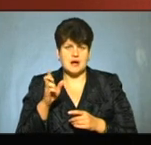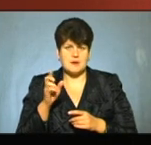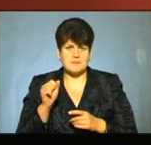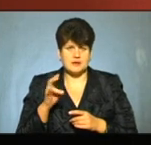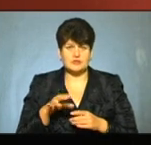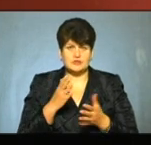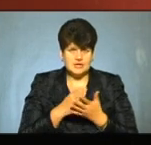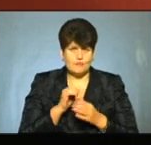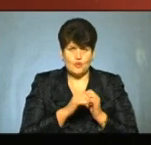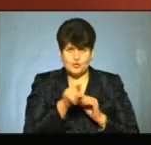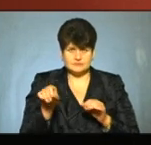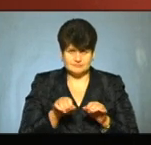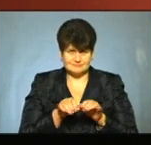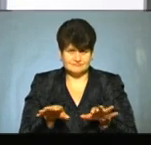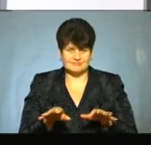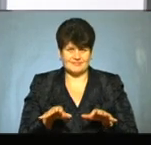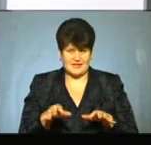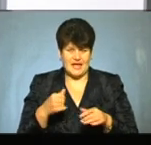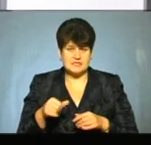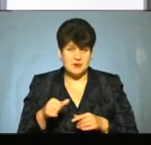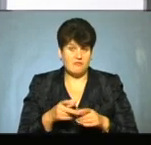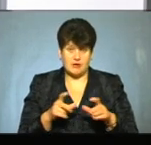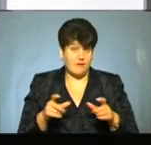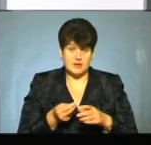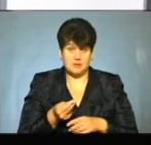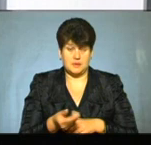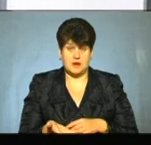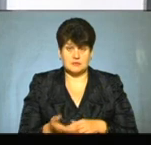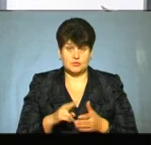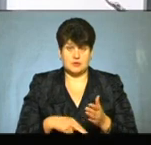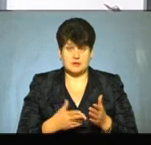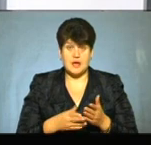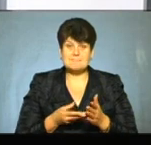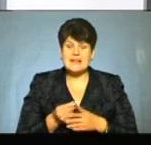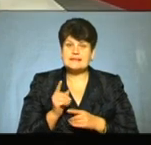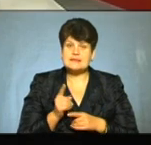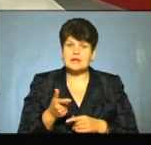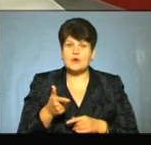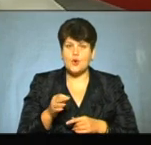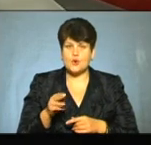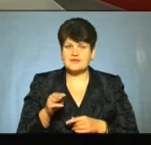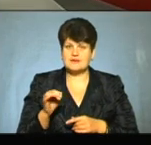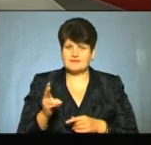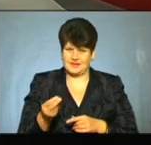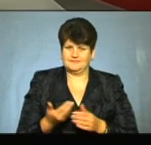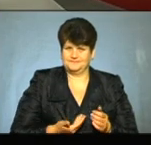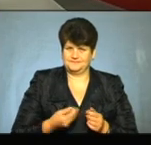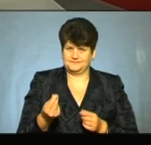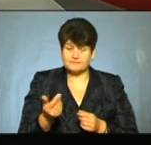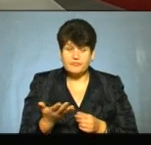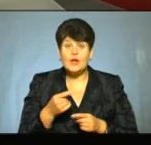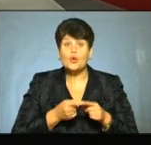на кожній мережі. І таким чином вони сплачували цей акциз. А сплачувався він тільки з готівки. І от той відсоток готівкових